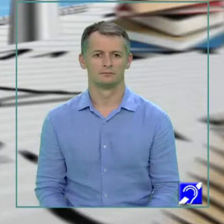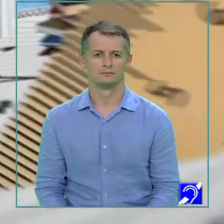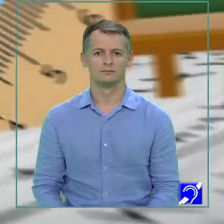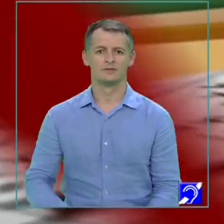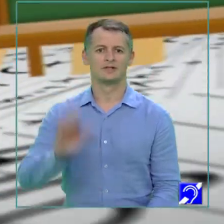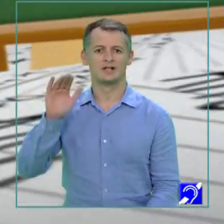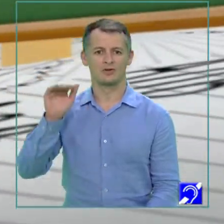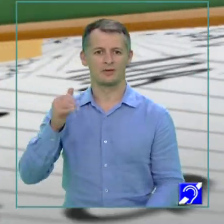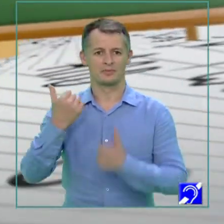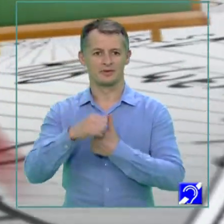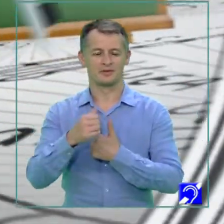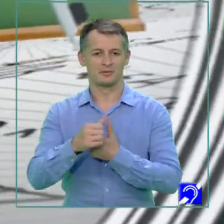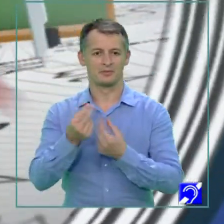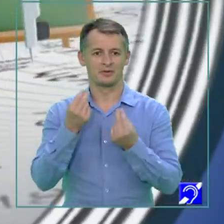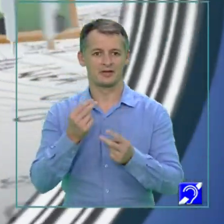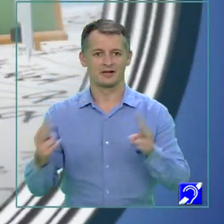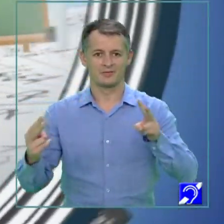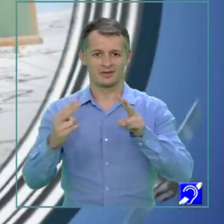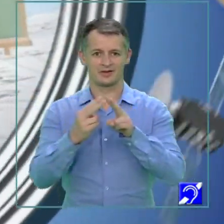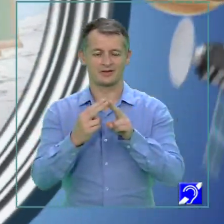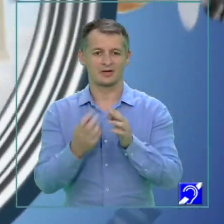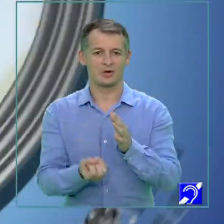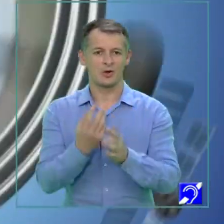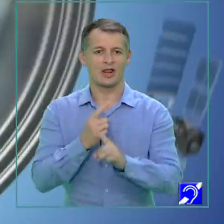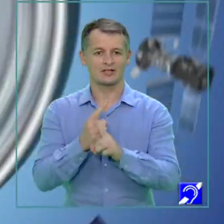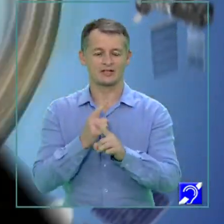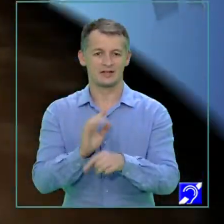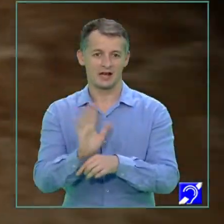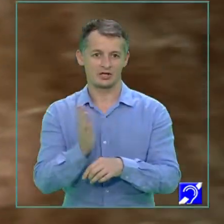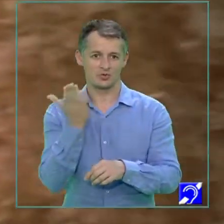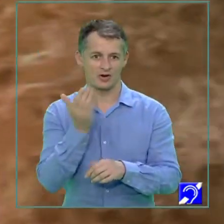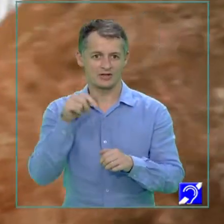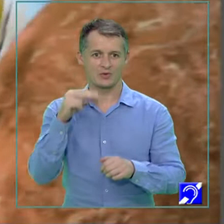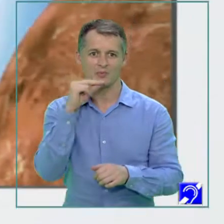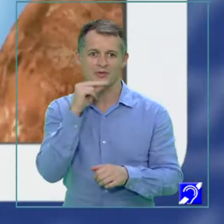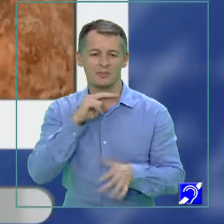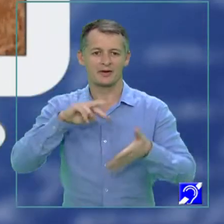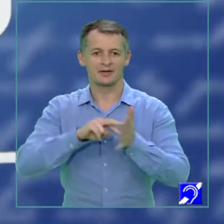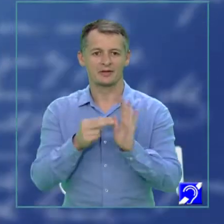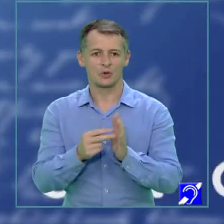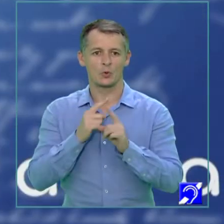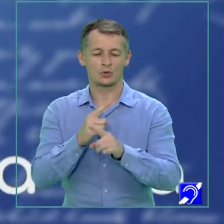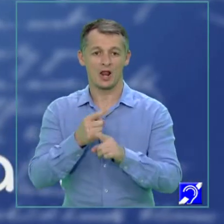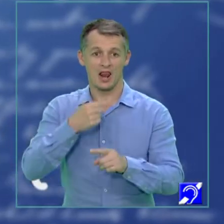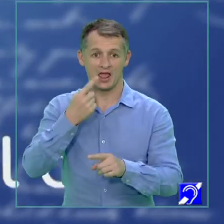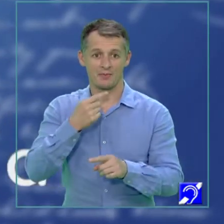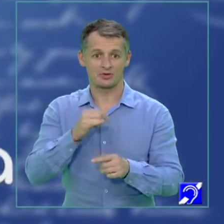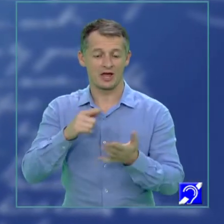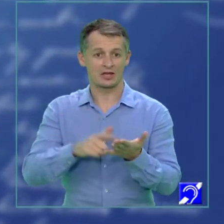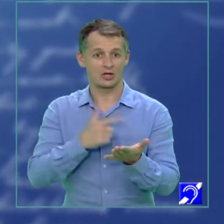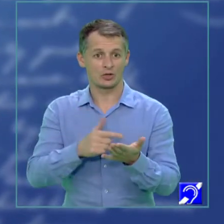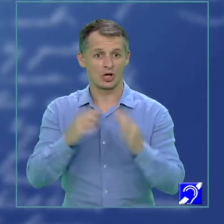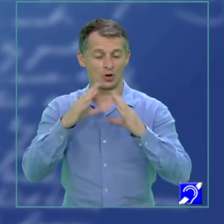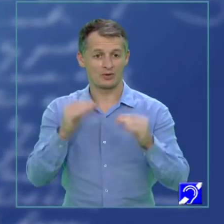Salutare prieteni! Bine v-am regăsit la noi lecții de teleșcoală. În această după-amiază v-am pregătit un curs de limba și literatura română